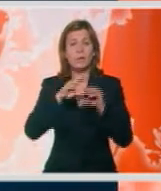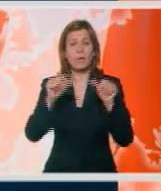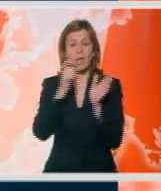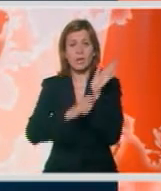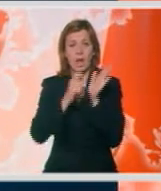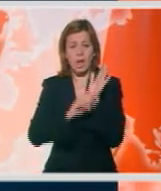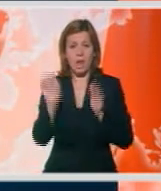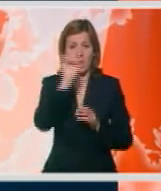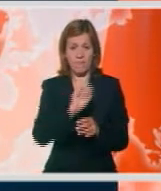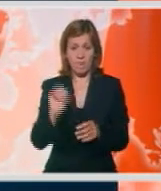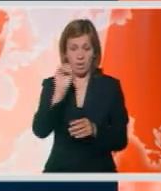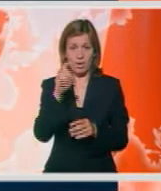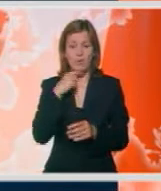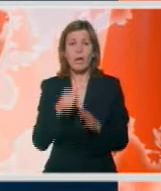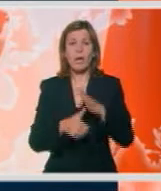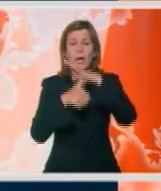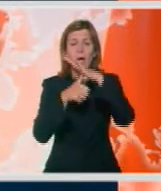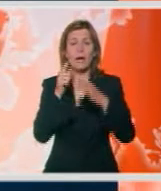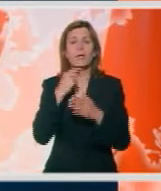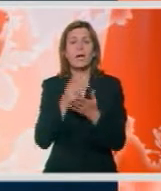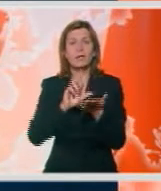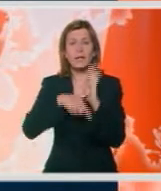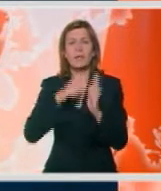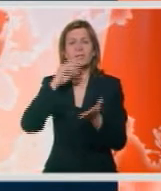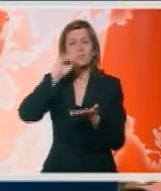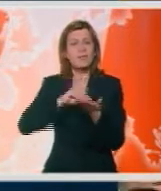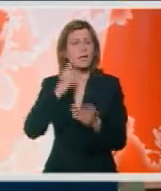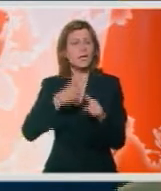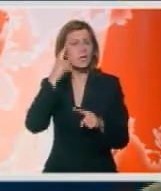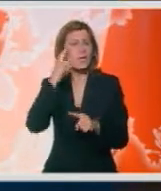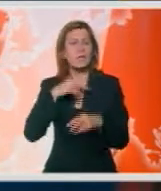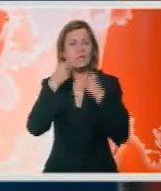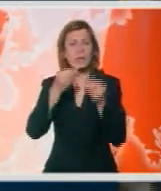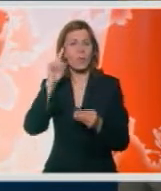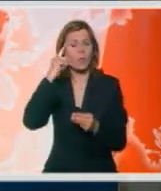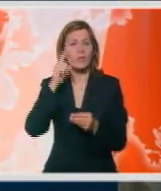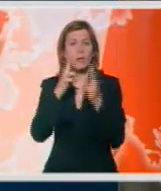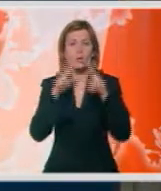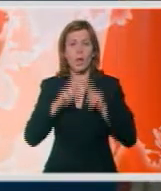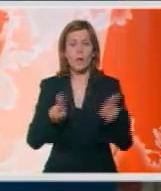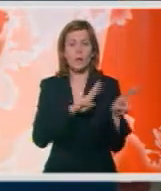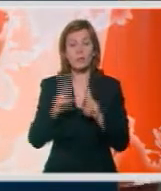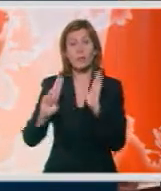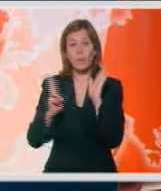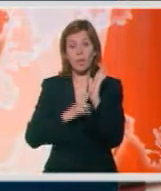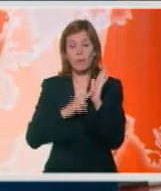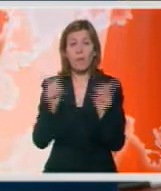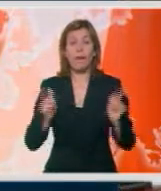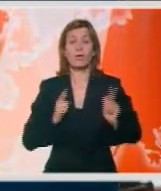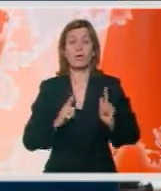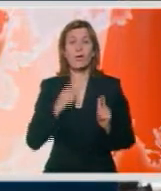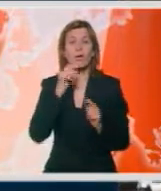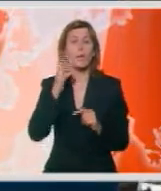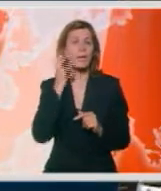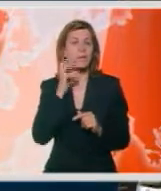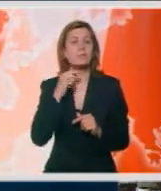članica Evropske unije. Glavna tema je određivanje tačnog značenja Saveta davnog mišljenja Međunarodnog suda pravde, a očekuje se da će